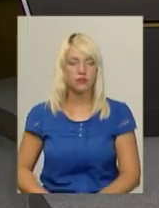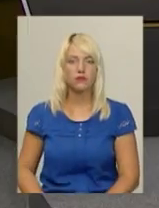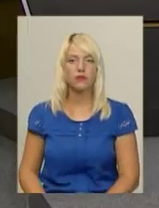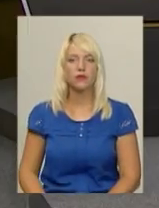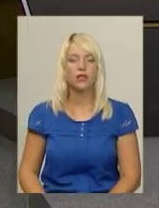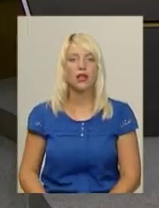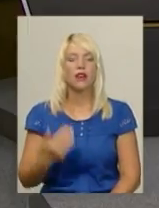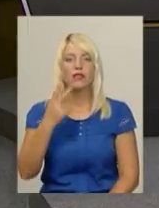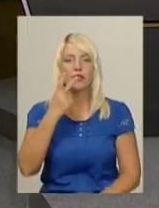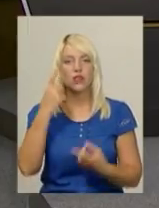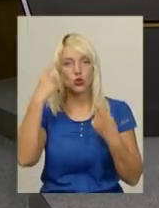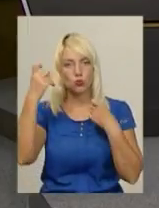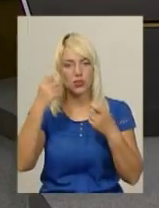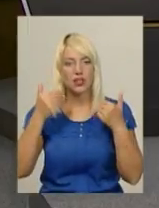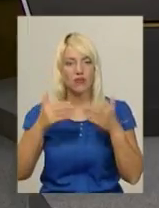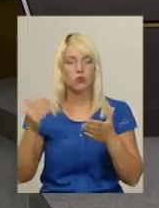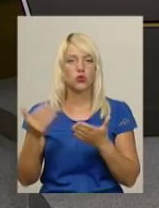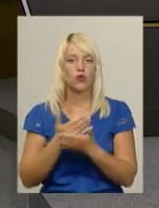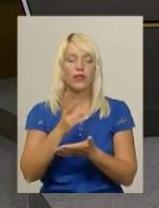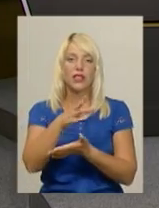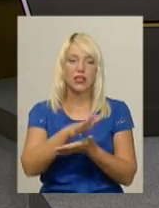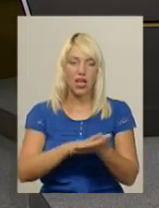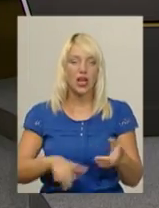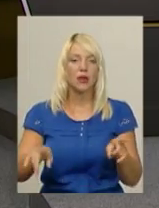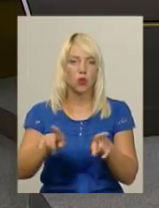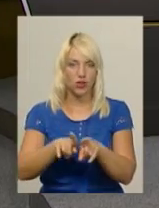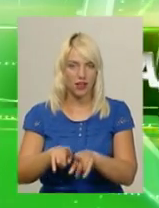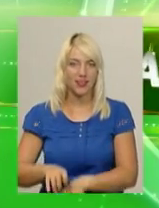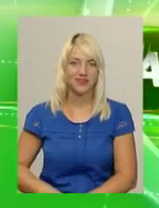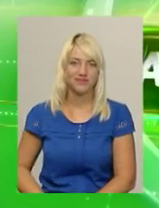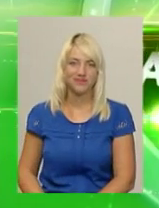Ви дивитесь інформаційний випуск новин і далі коротко про таке.